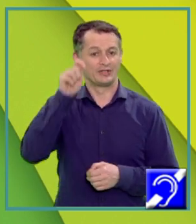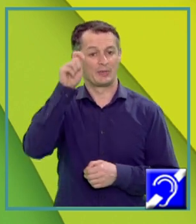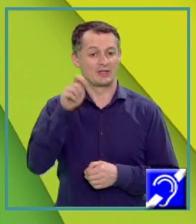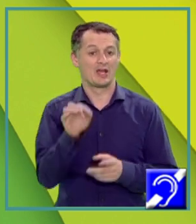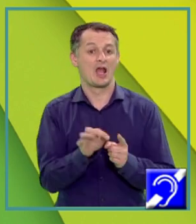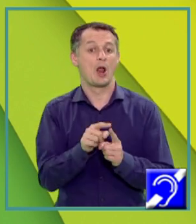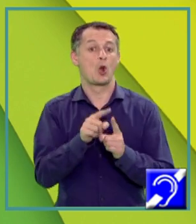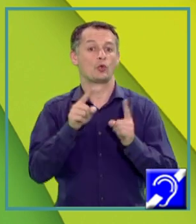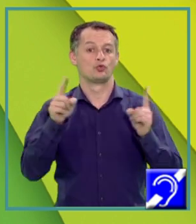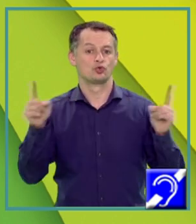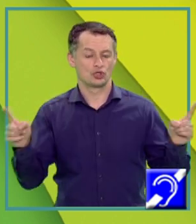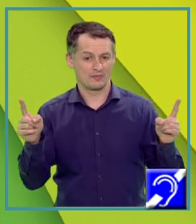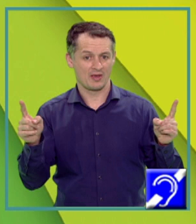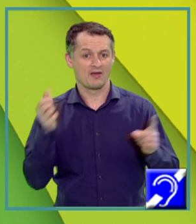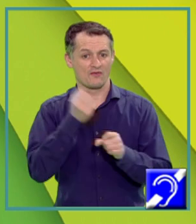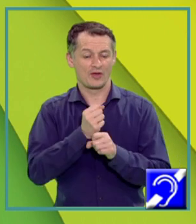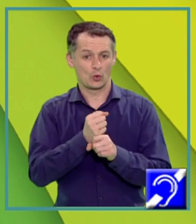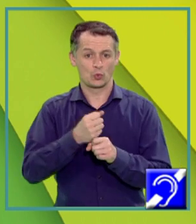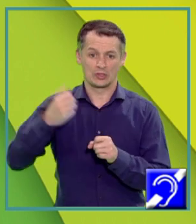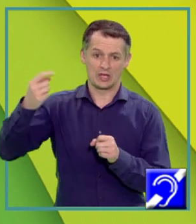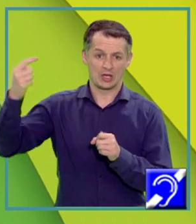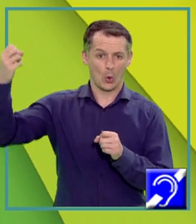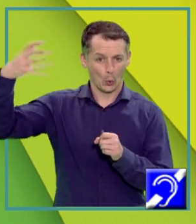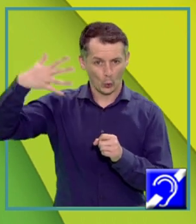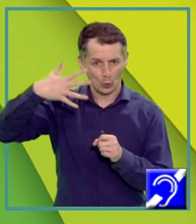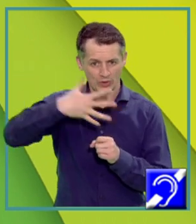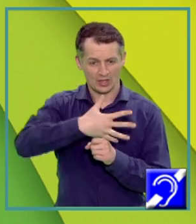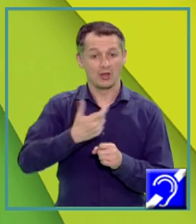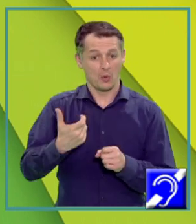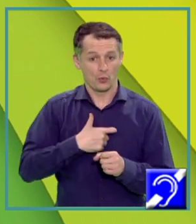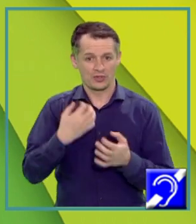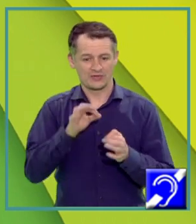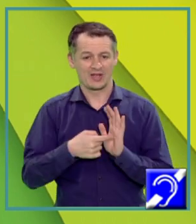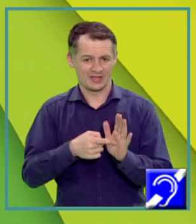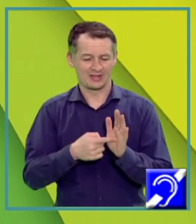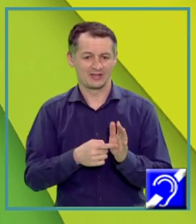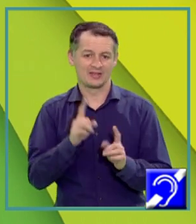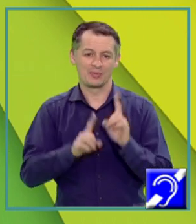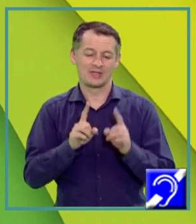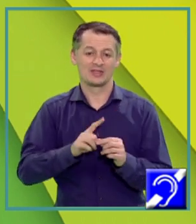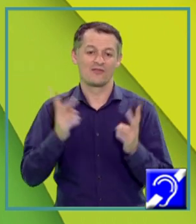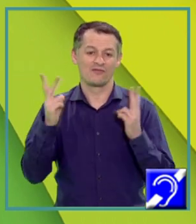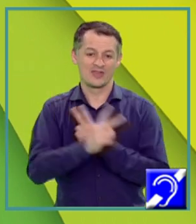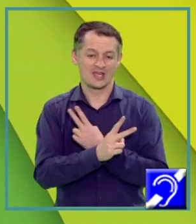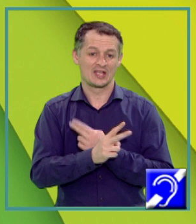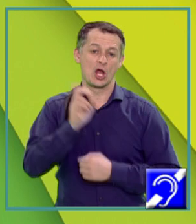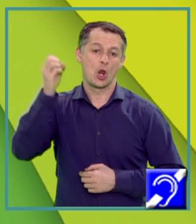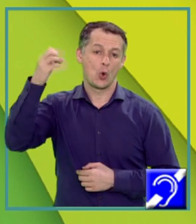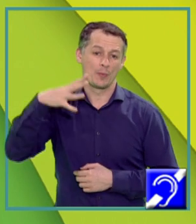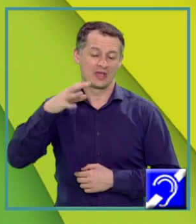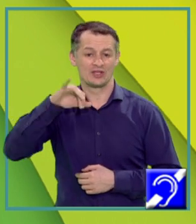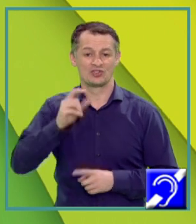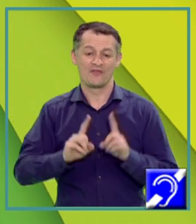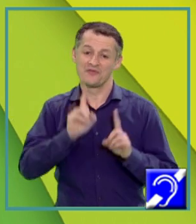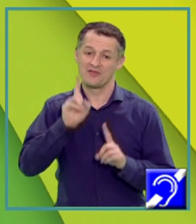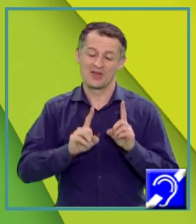undă, adică drumul parcurs de undă în timp de o perioadă, poate fi exprimată în funcție de viteza de propagare a luminii și de